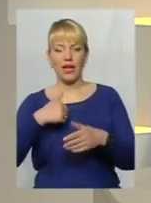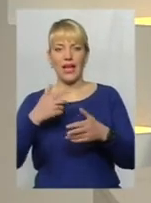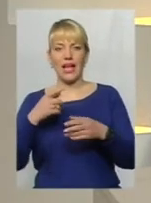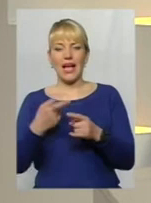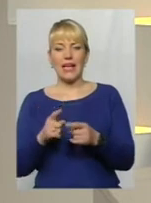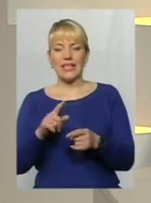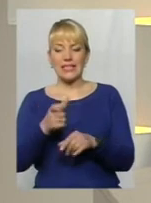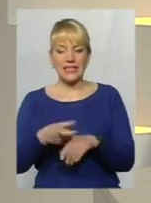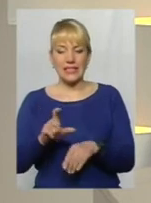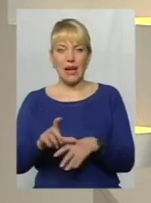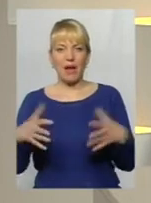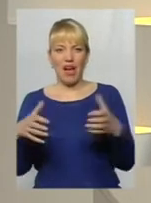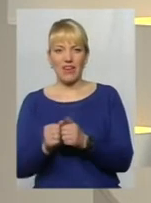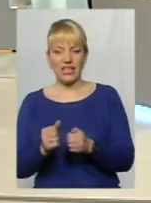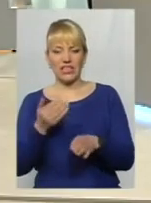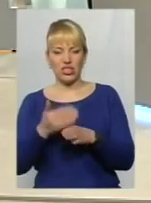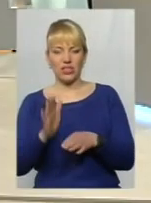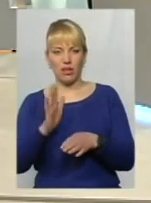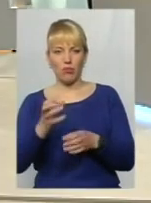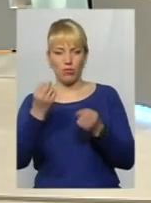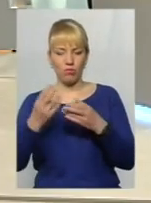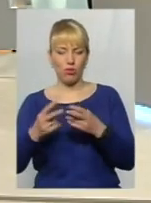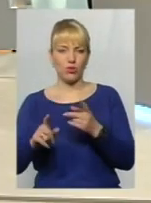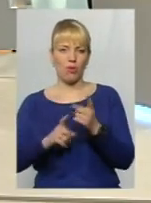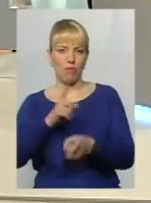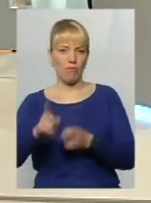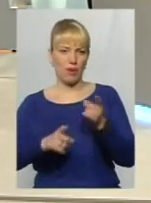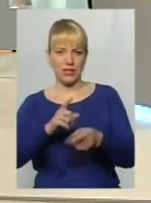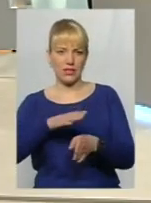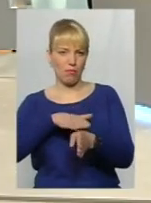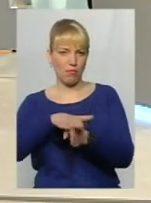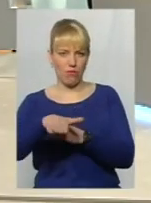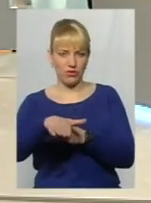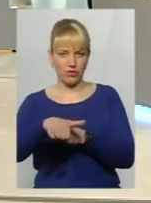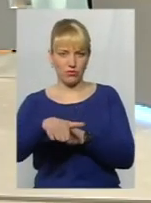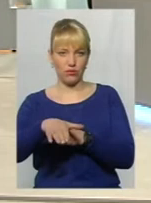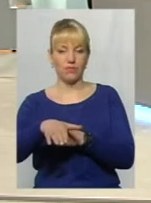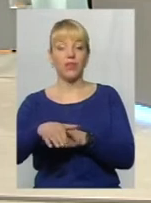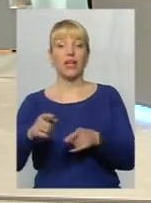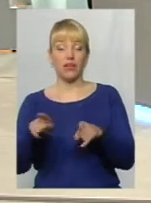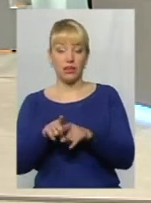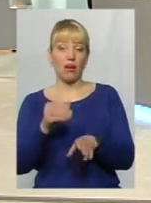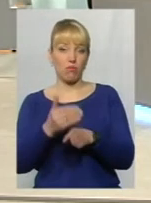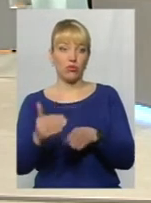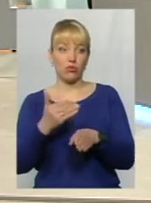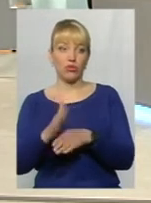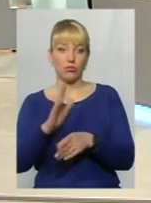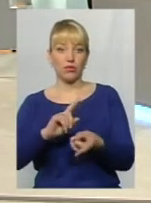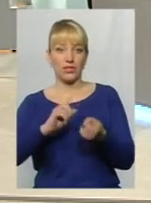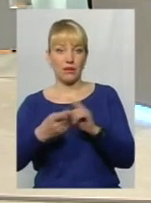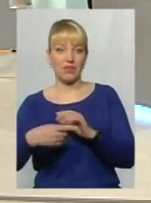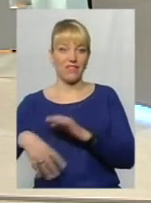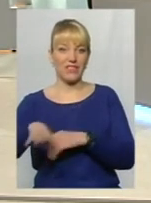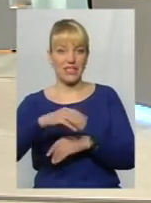аварійна частина якоїсь дороги буде просто перестилатися повністю. І так потрошку буде замінено потім все,